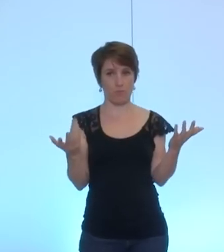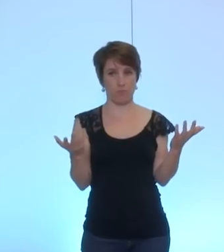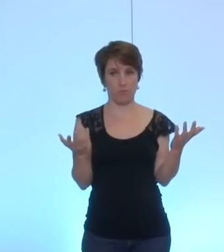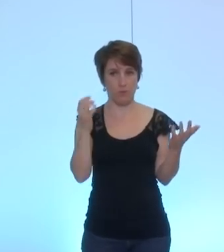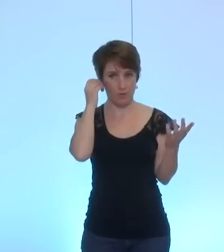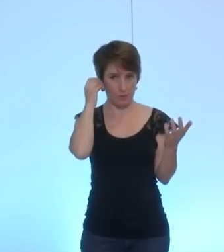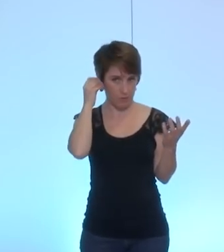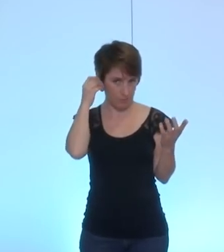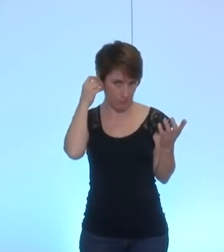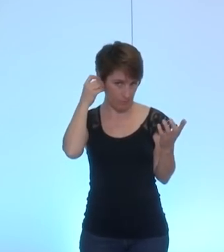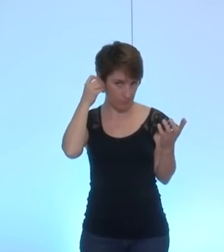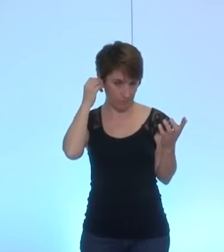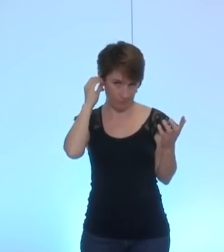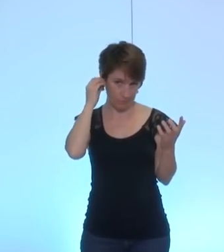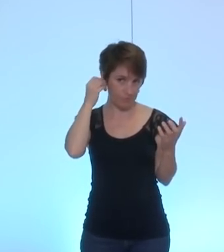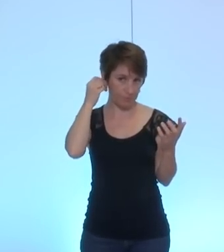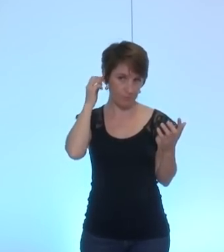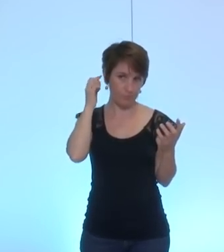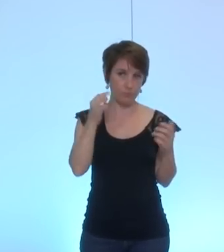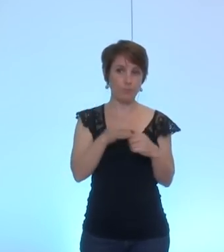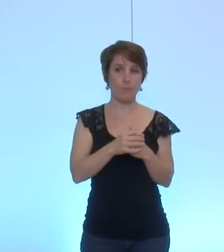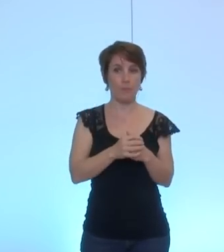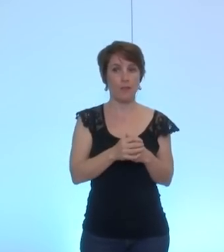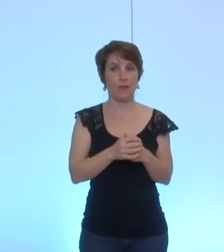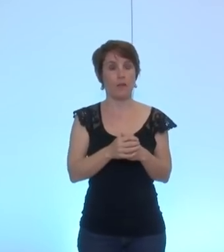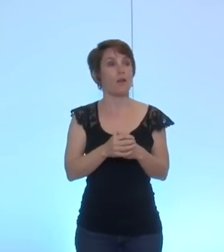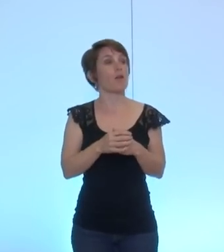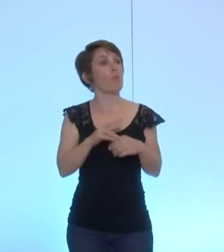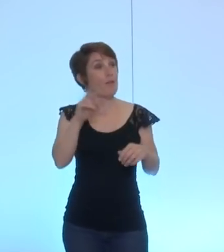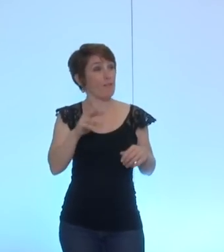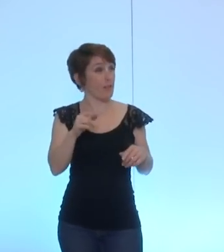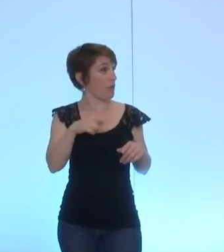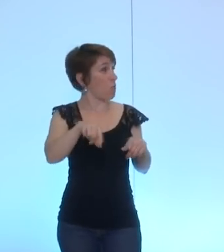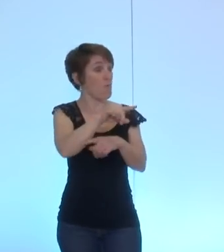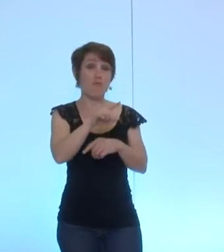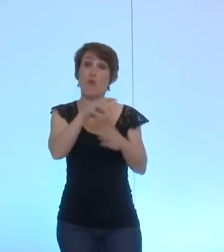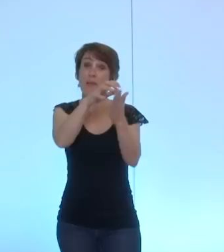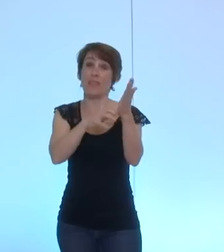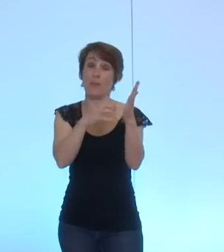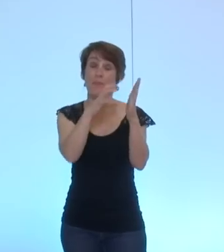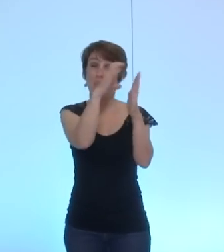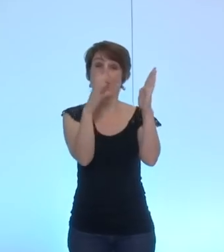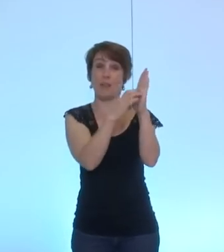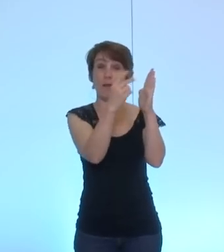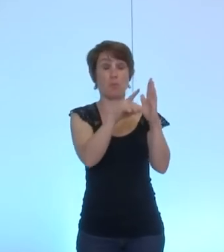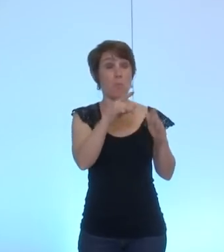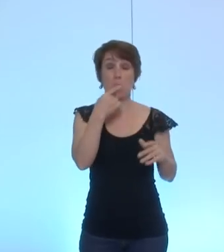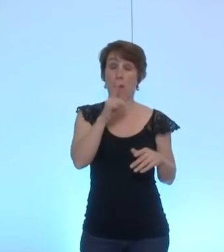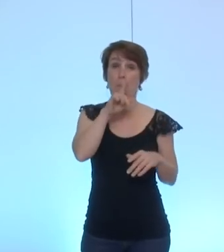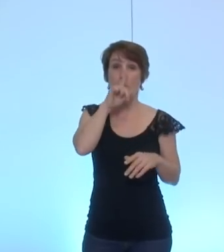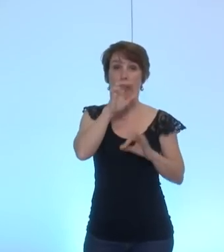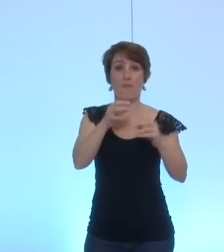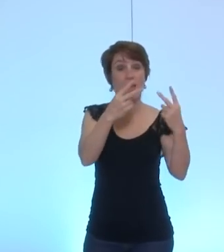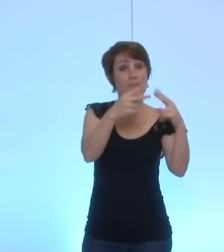contribution en direction des deux territoires avec lesquels nous travaillons Réovot et Bethléem c'est dommage la rédaction donc de cette